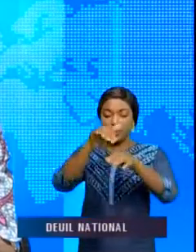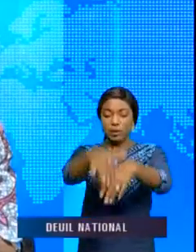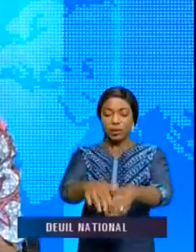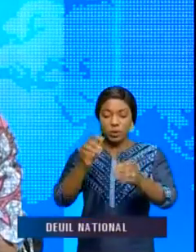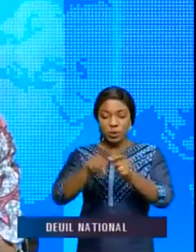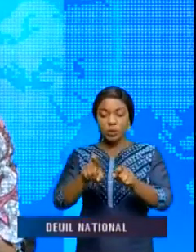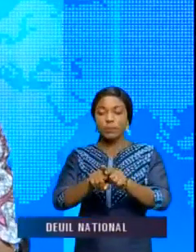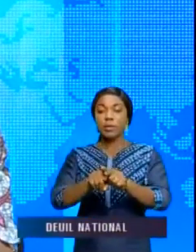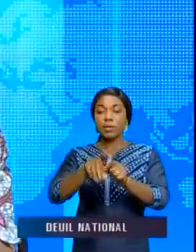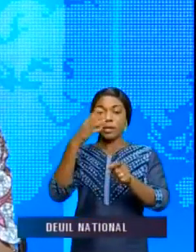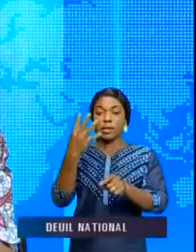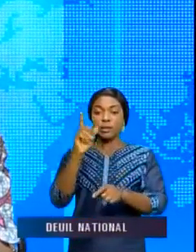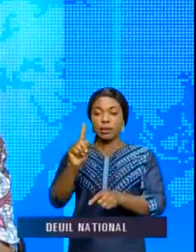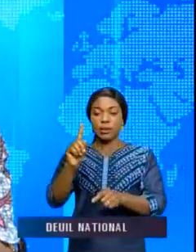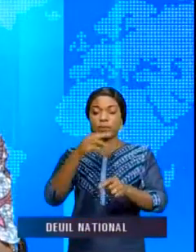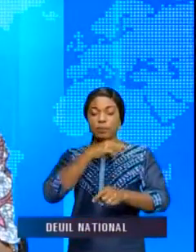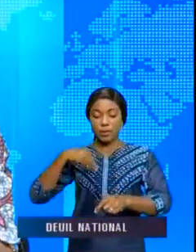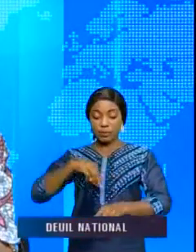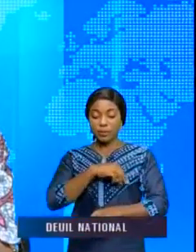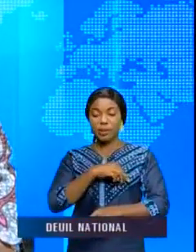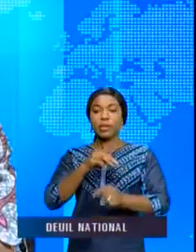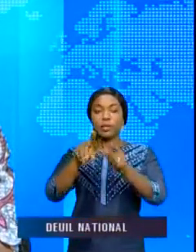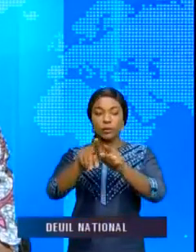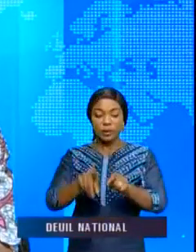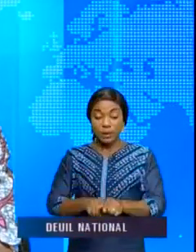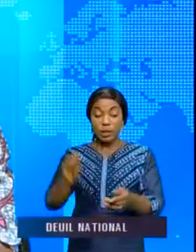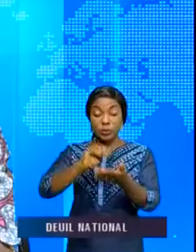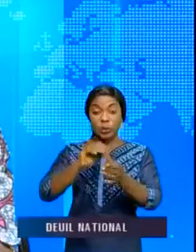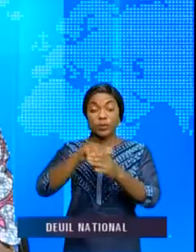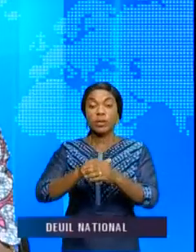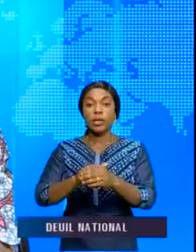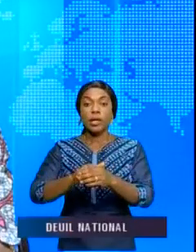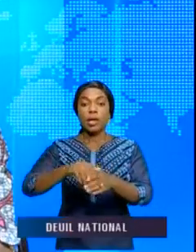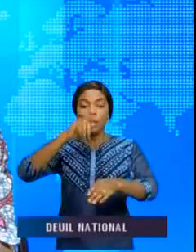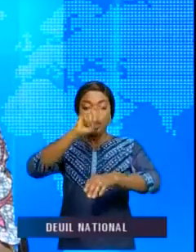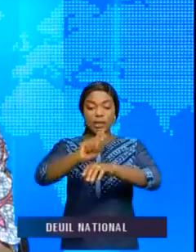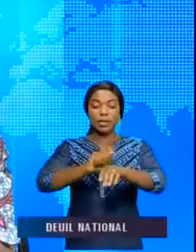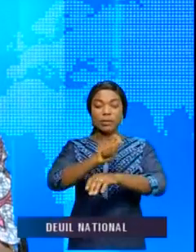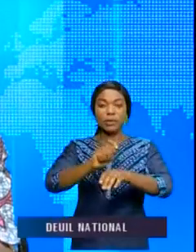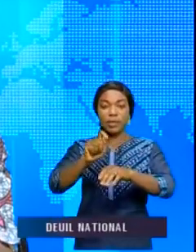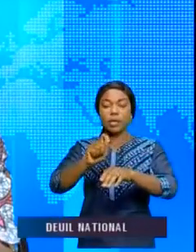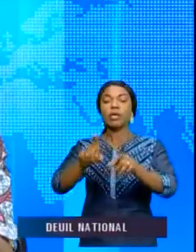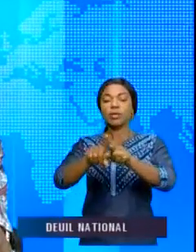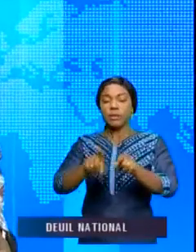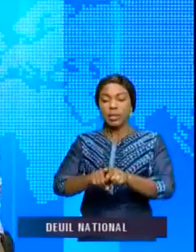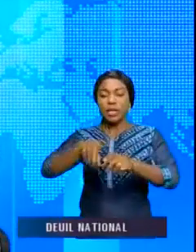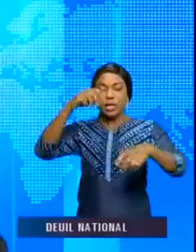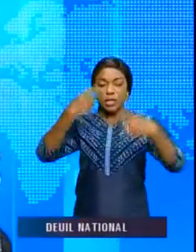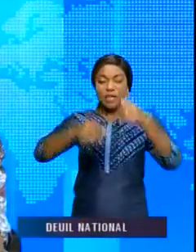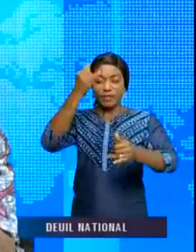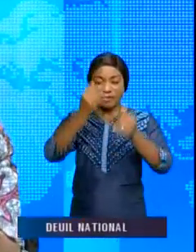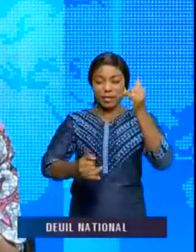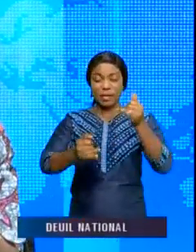MAP. Et c'est aujourd'hui que la cour d'appel de Kinshasa-Gombé a rendu le verdict final dans le procès sur le détournement des fonds